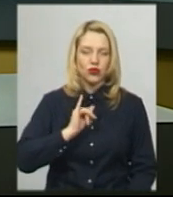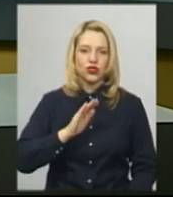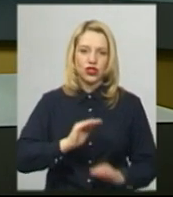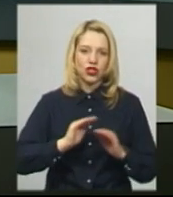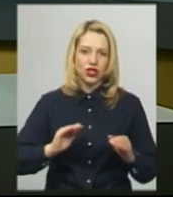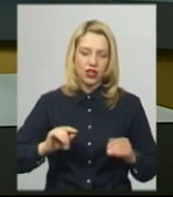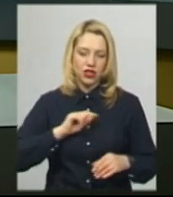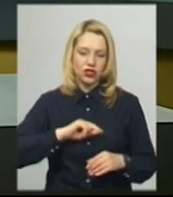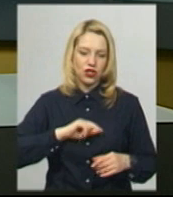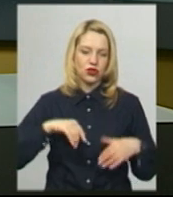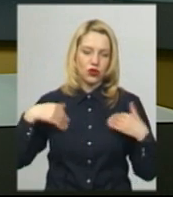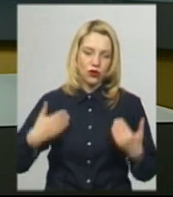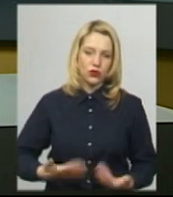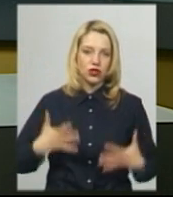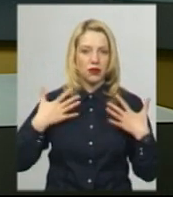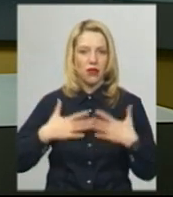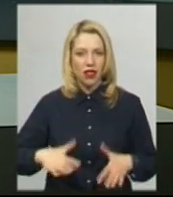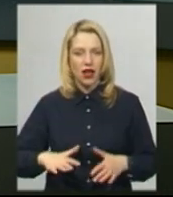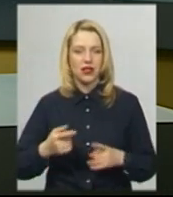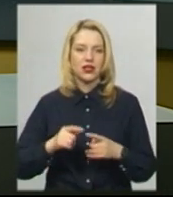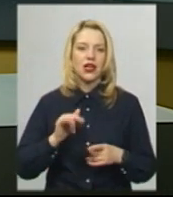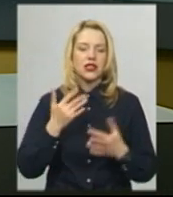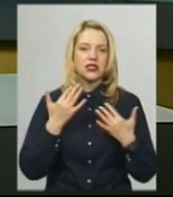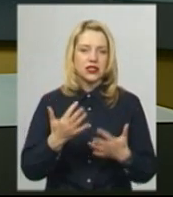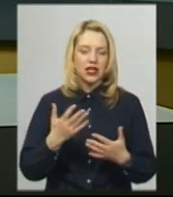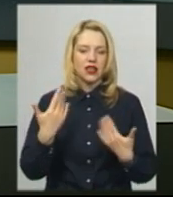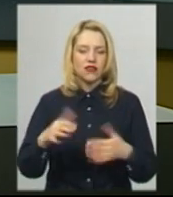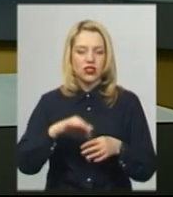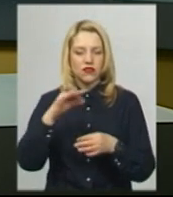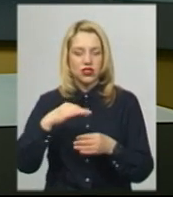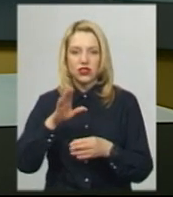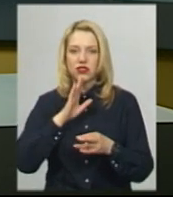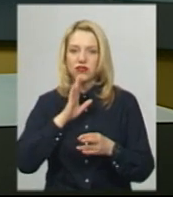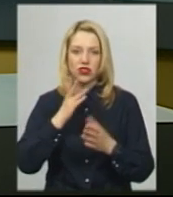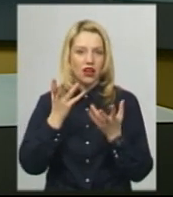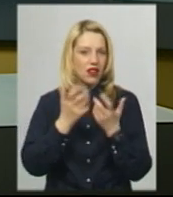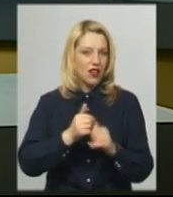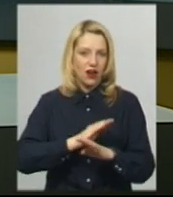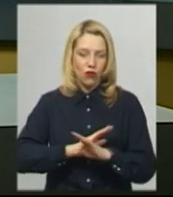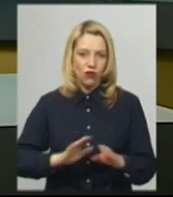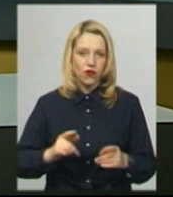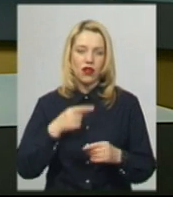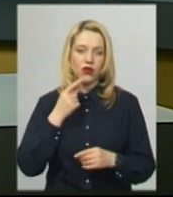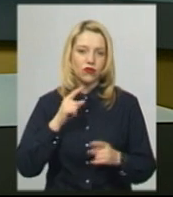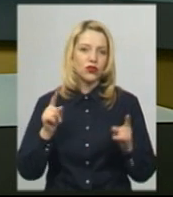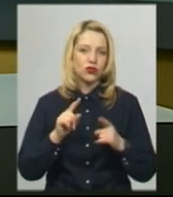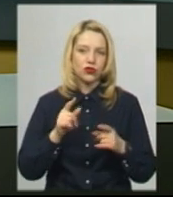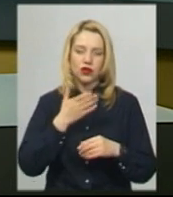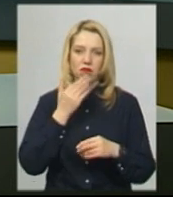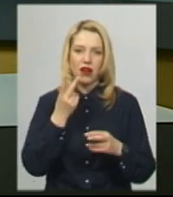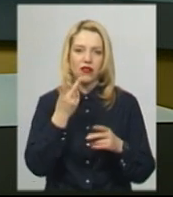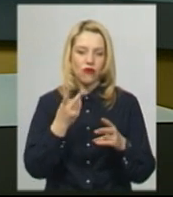сорочки, платя і амулети-обереги. Скільки сорочок та суконь уже вишила, жінка, каже, не рахувала. Та додає, немає двох